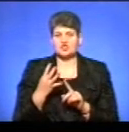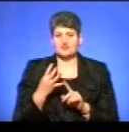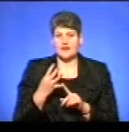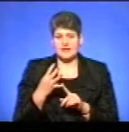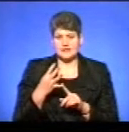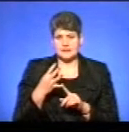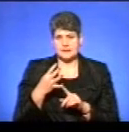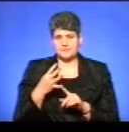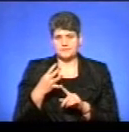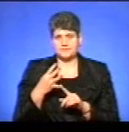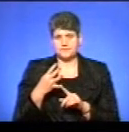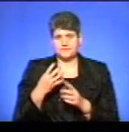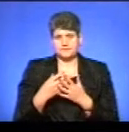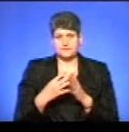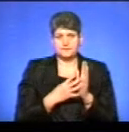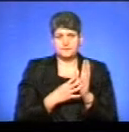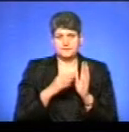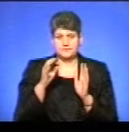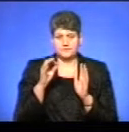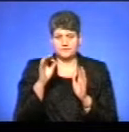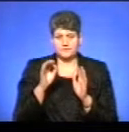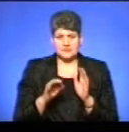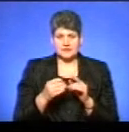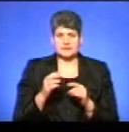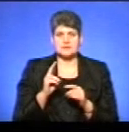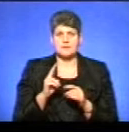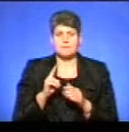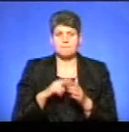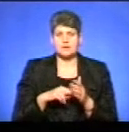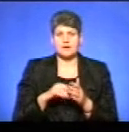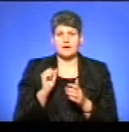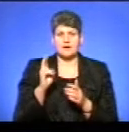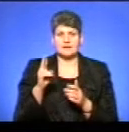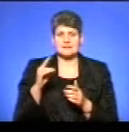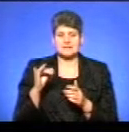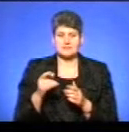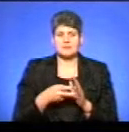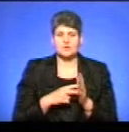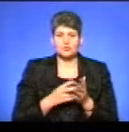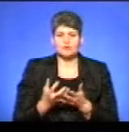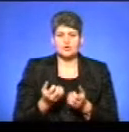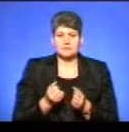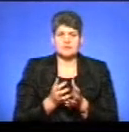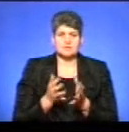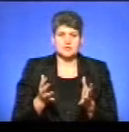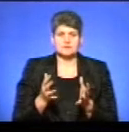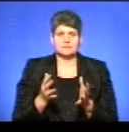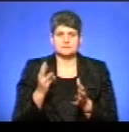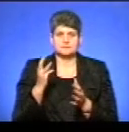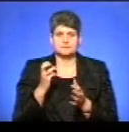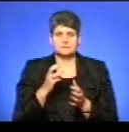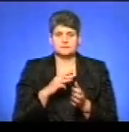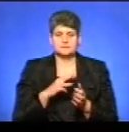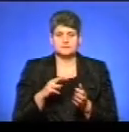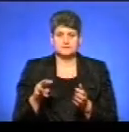обсягом платіж – майже 9% – це акцизний податок, якого ми плануємо отримати більше 300 мільйонів